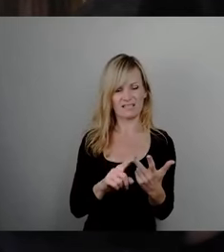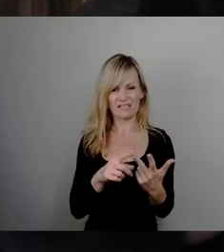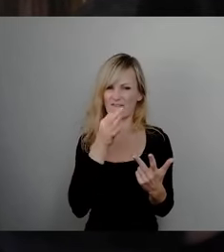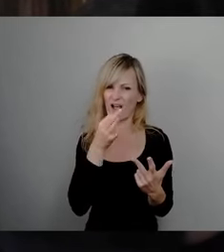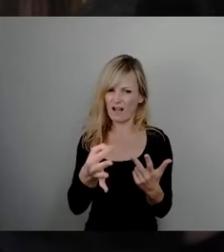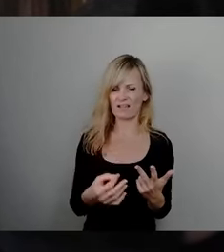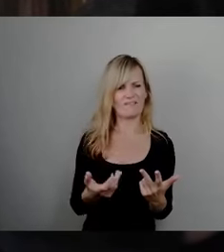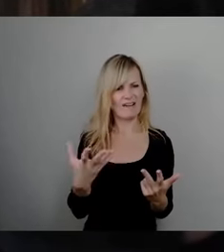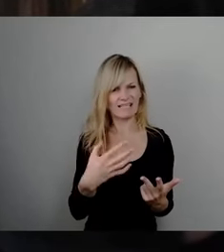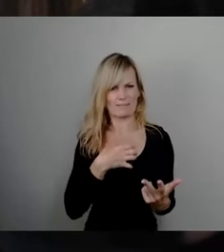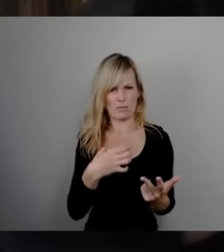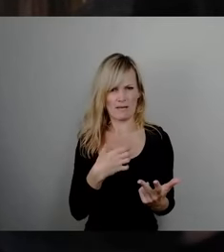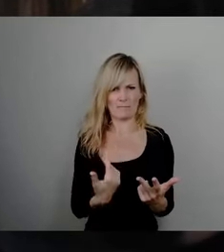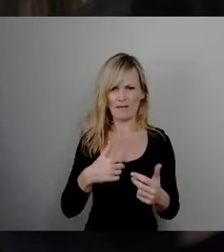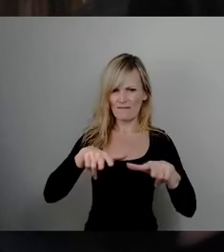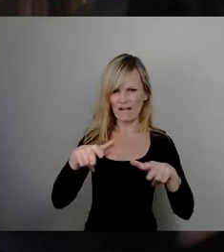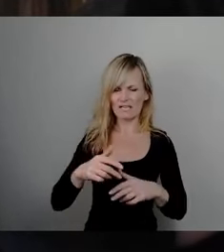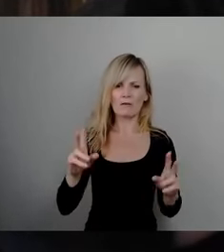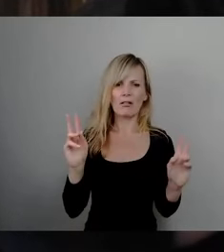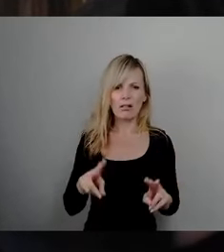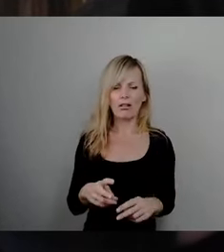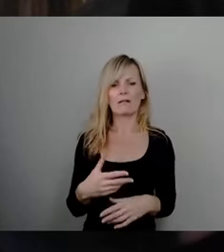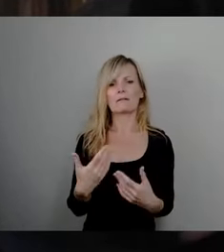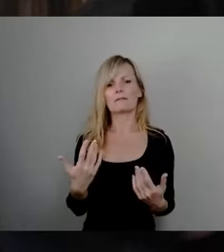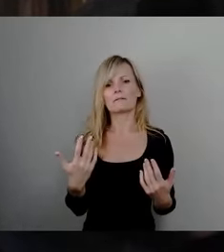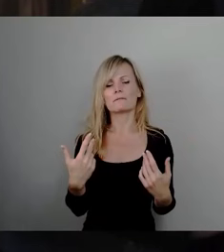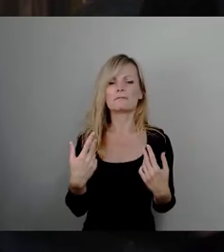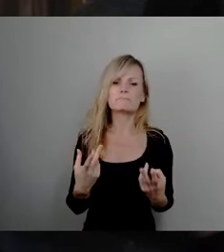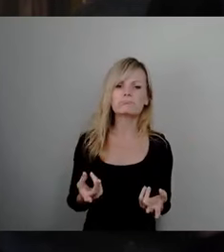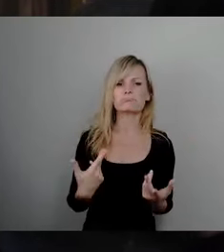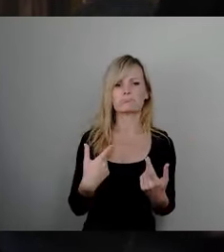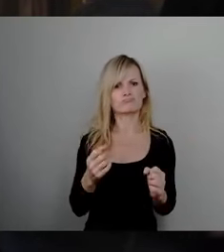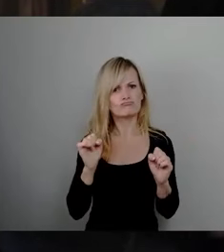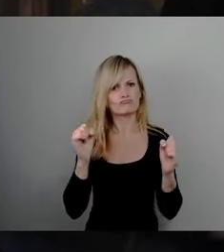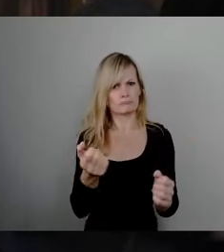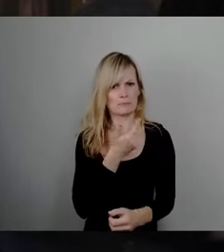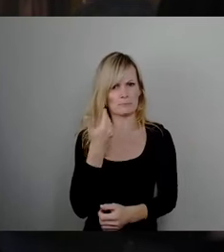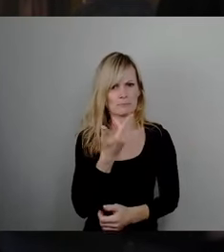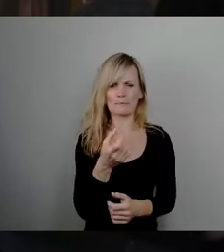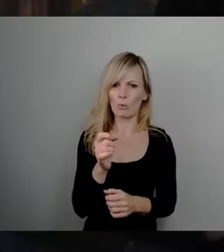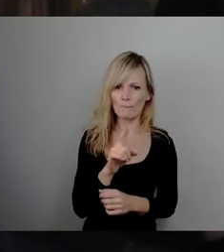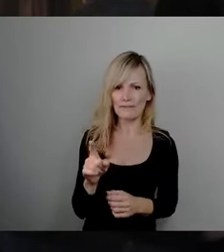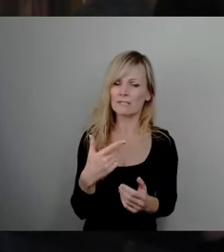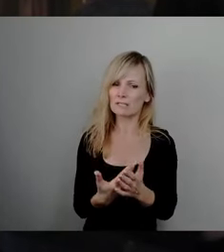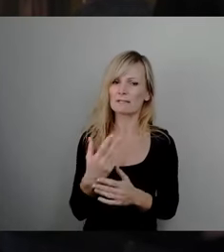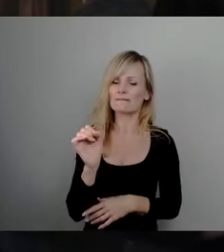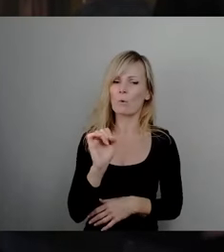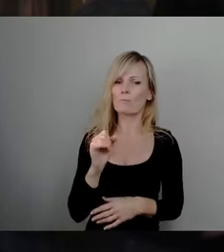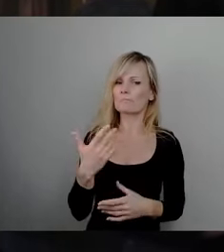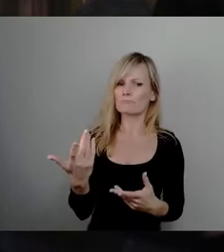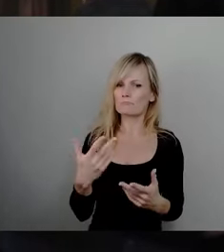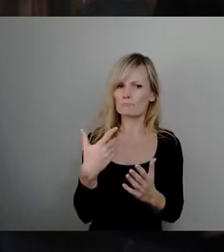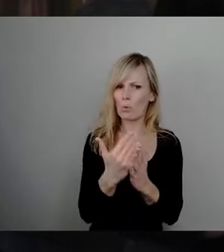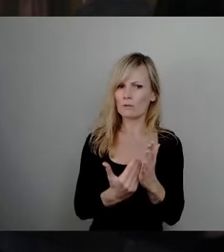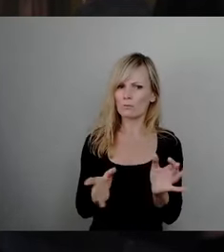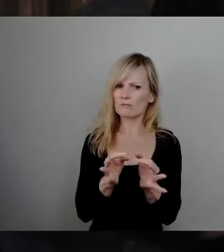hier nicht stärker tätig wird? Was steht der Durchsetzung dieser Ordnungsmaßnahmen entgegen? Hängt das an den